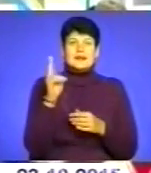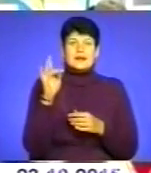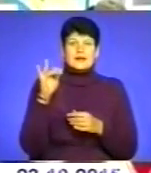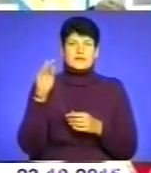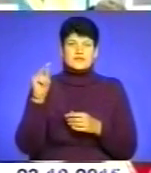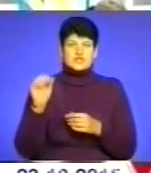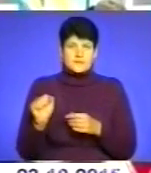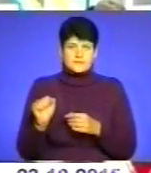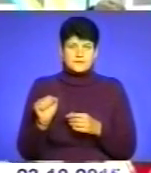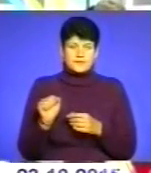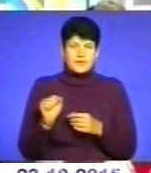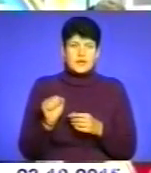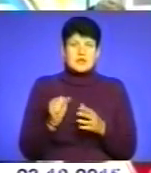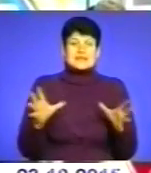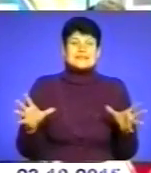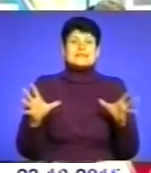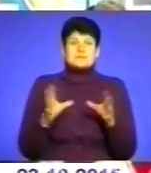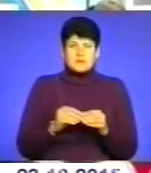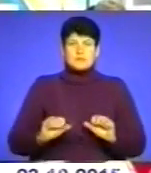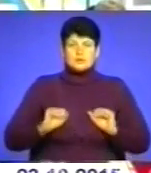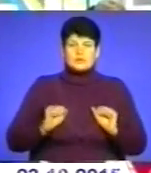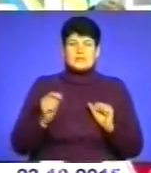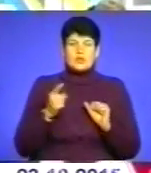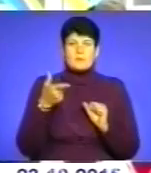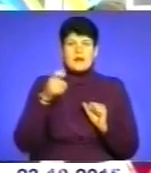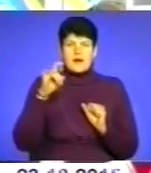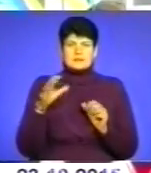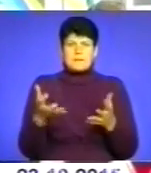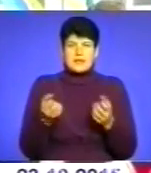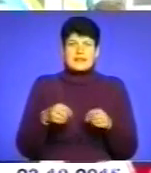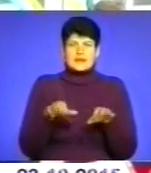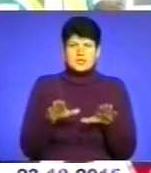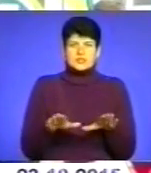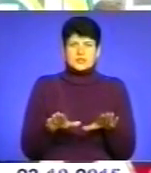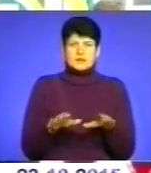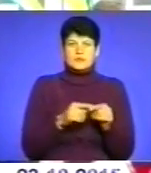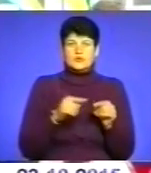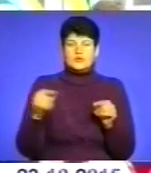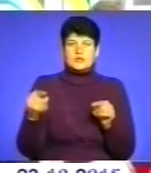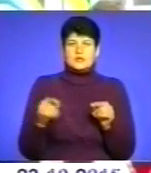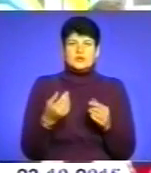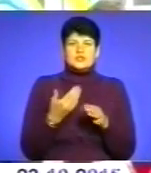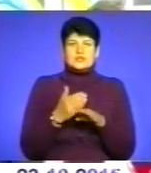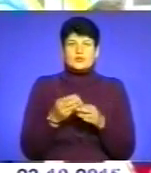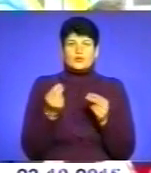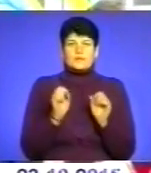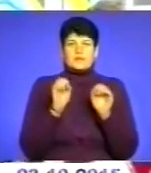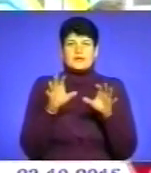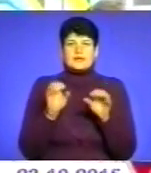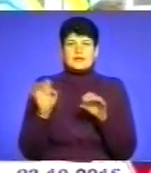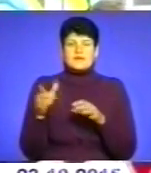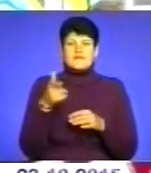Смільними зусиллями, Тернопіль газом, ми прийняли рішення про те, що частину коштів ми перекидаємо до газифікацію